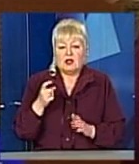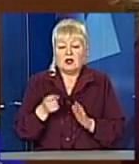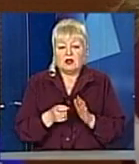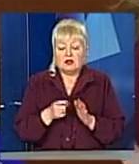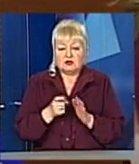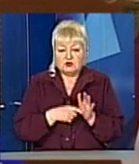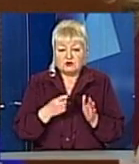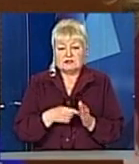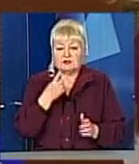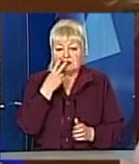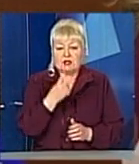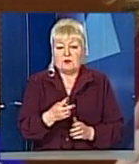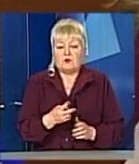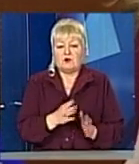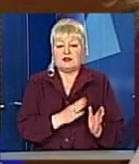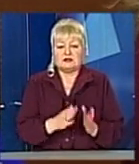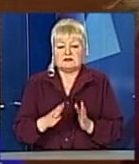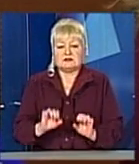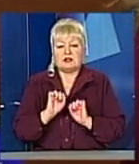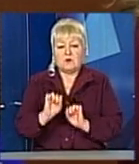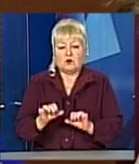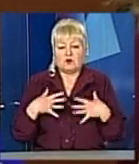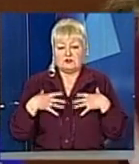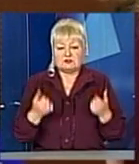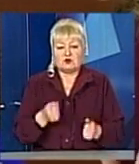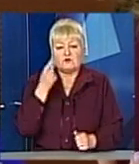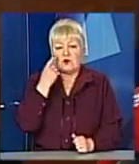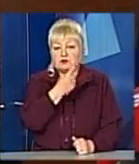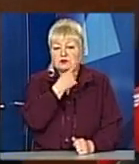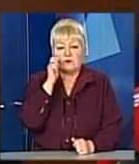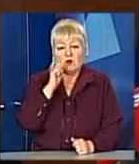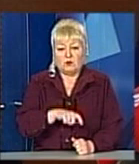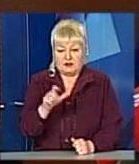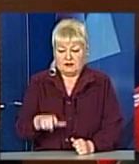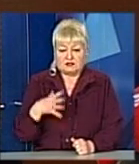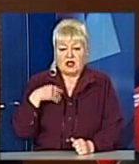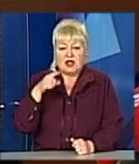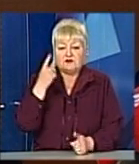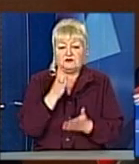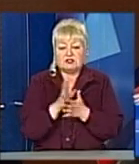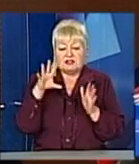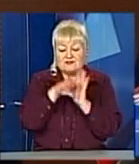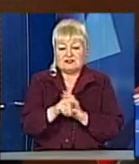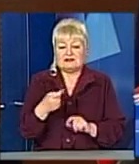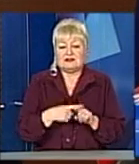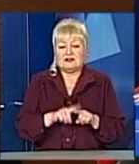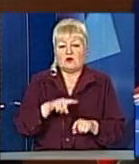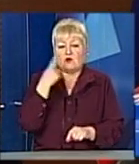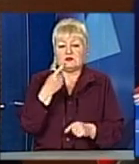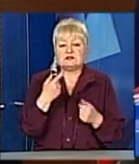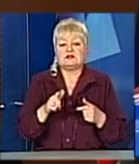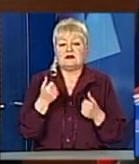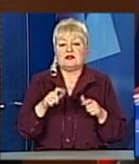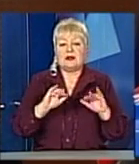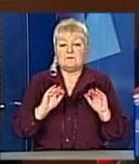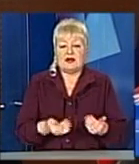і погляд на систему охорони здоров'я очима українців. Львівщина є в числі тих областей, де значно менше